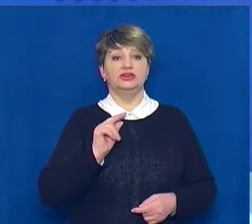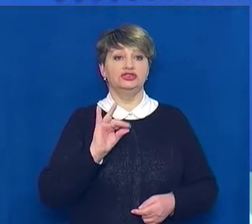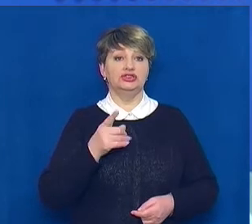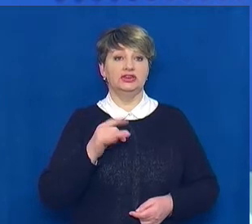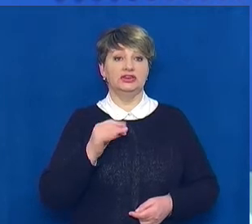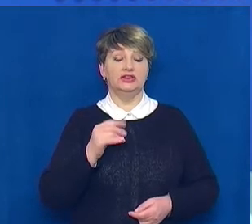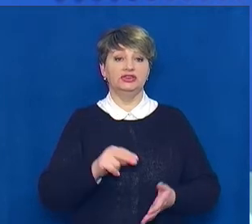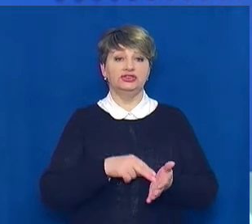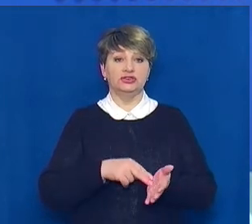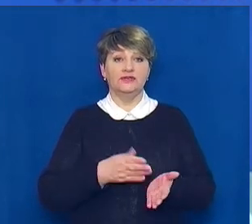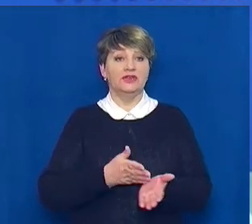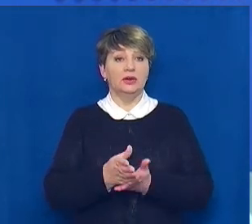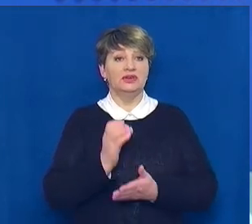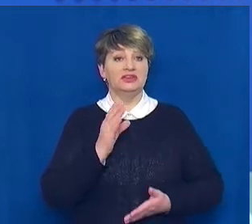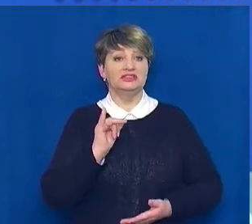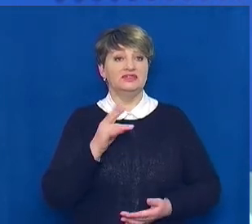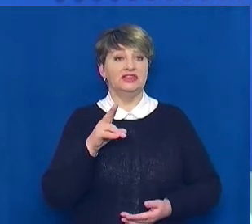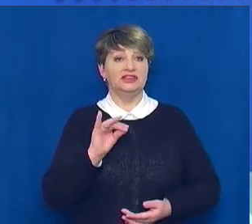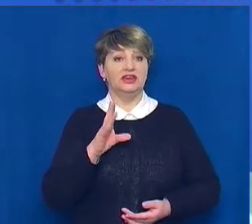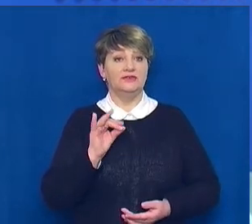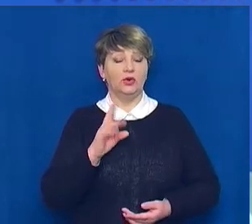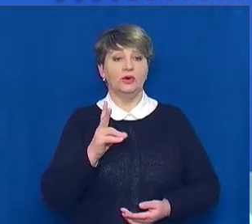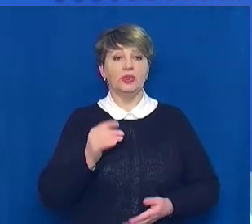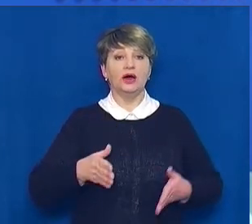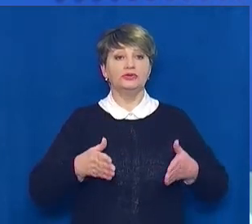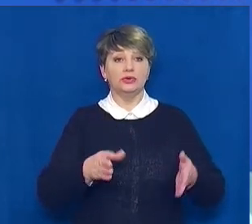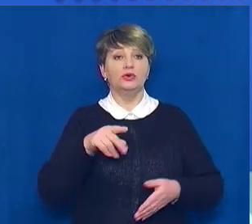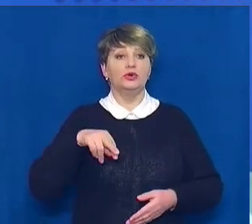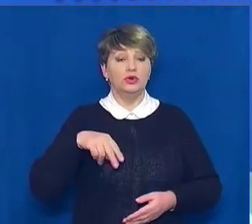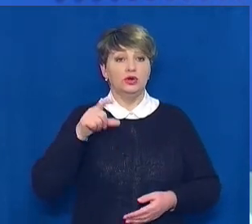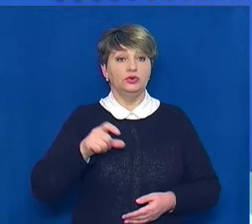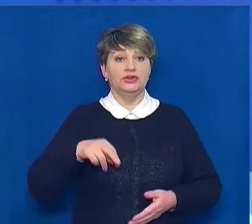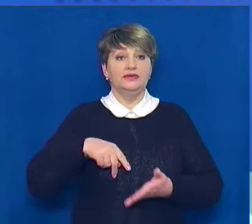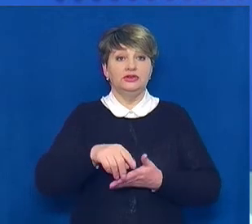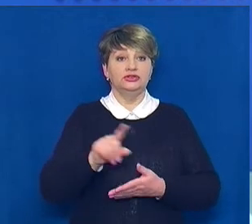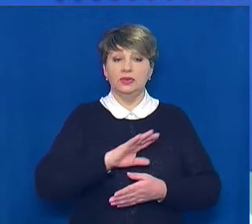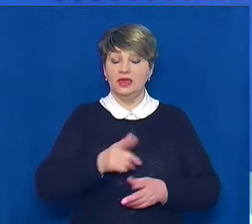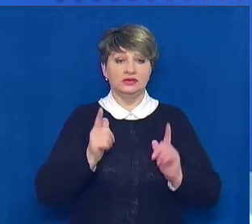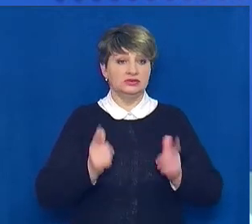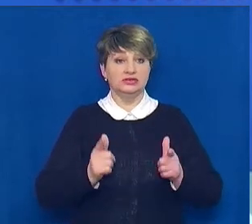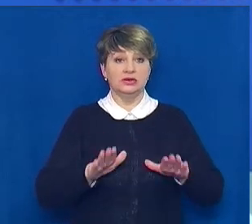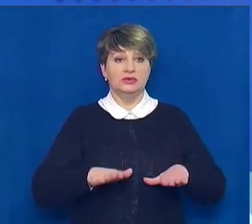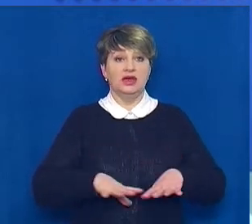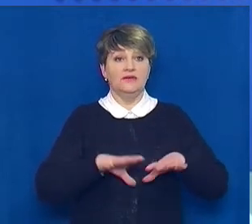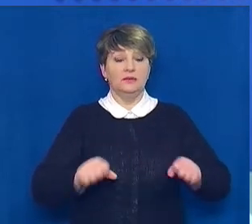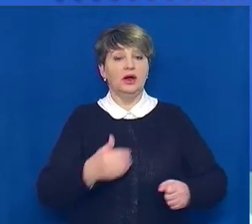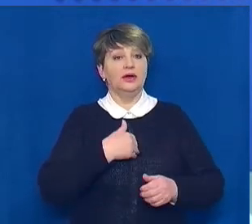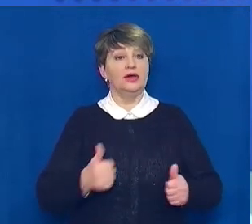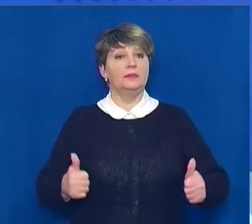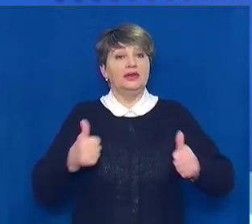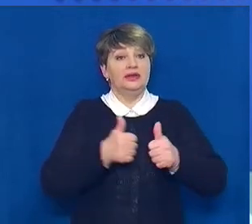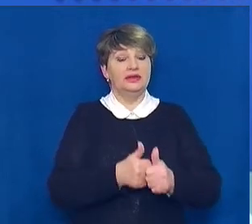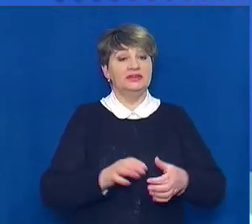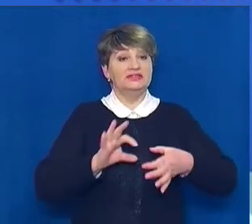Сведівка. На дорогу люди вийшли, бо не погоджуються з місцевою владою. Депутати села хочуть приєднати Сведівок до